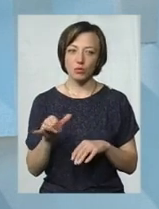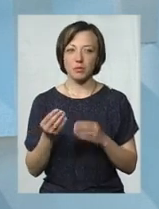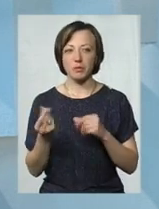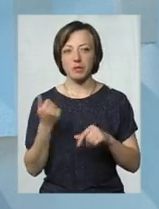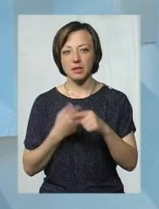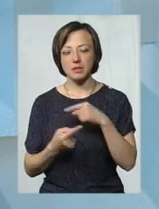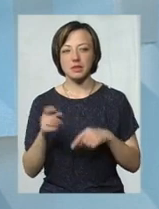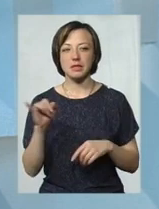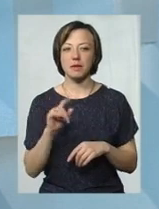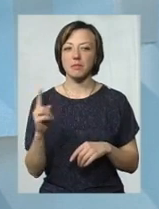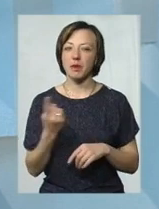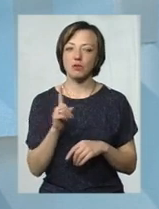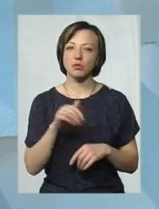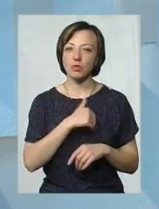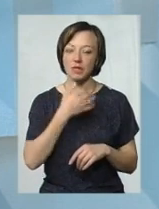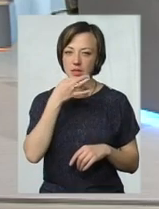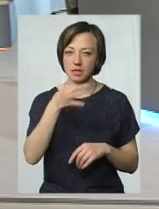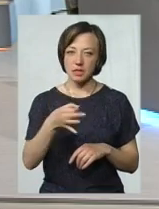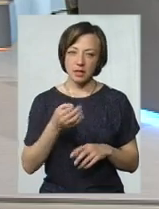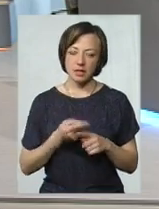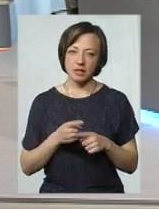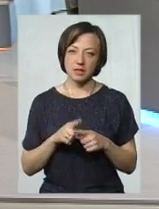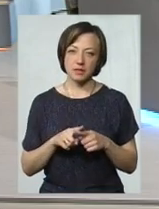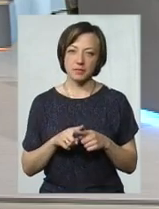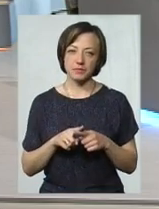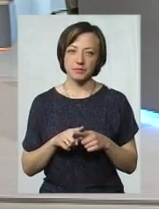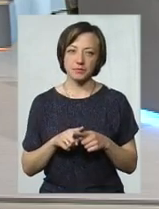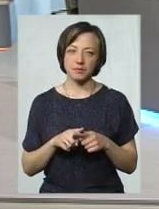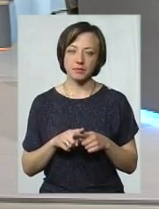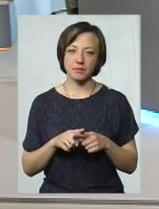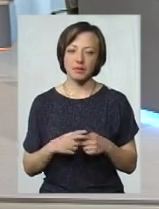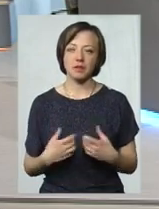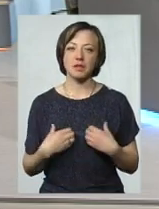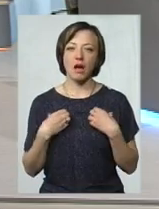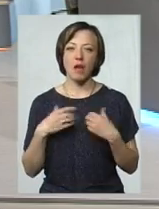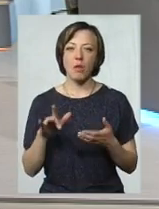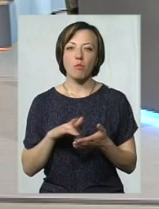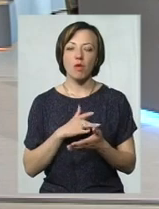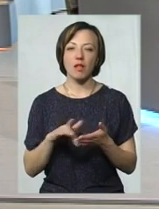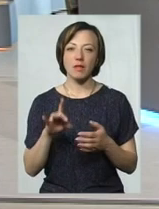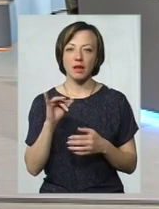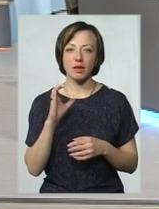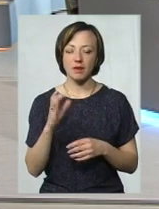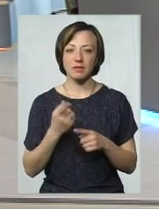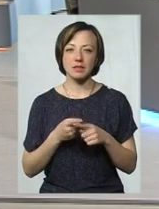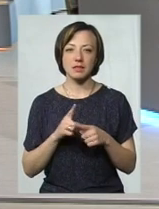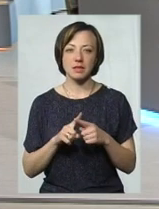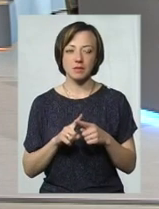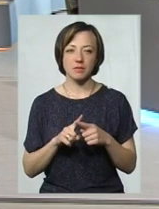І перше, про що я хотіла би сказати, яке злякало бухгалтерів, це злякало це,